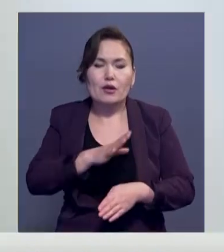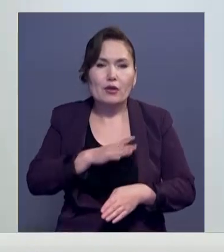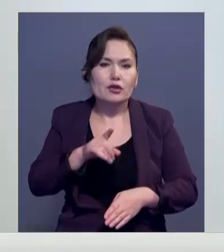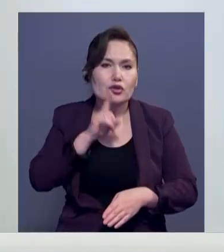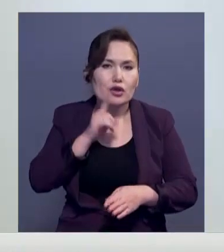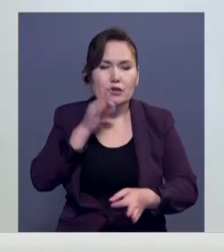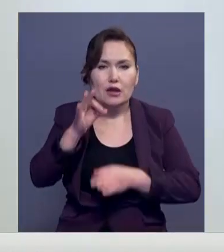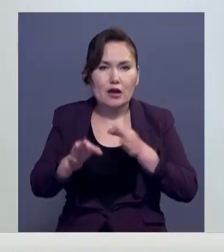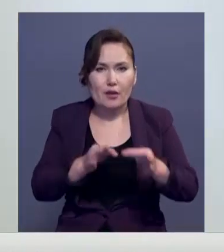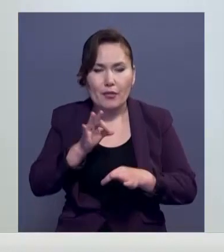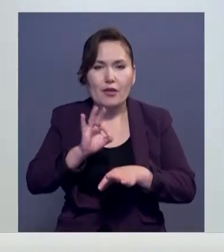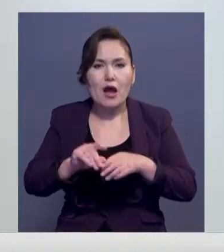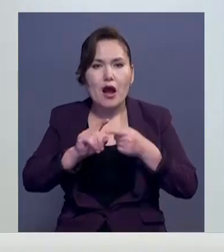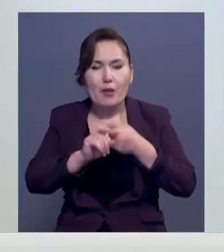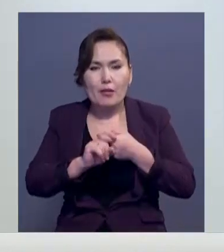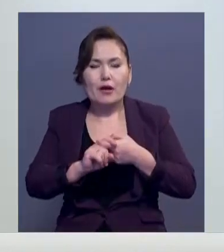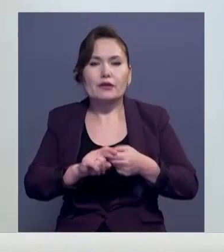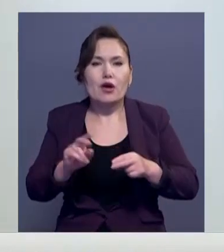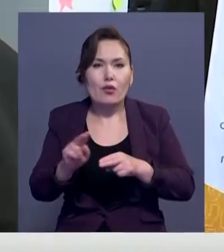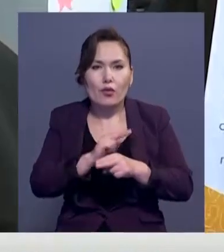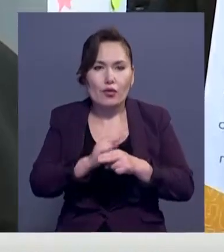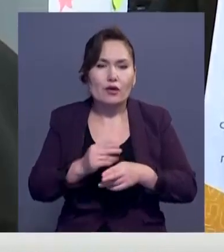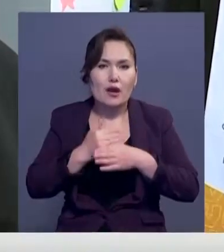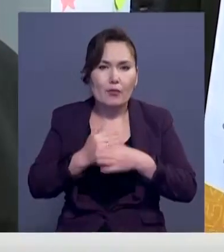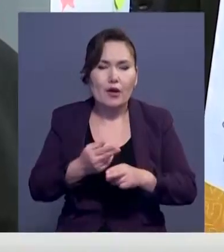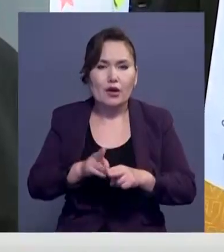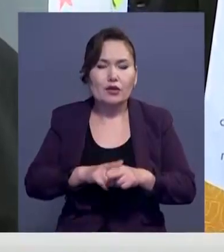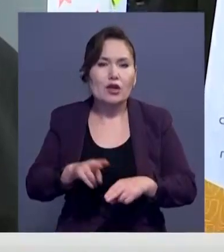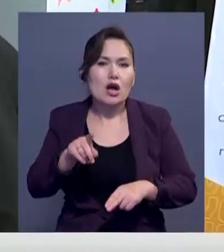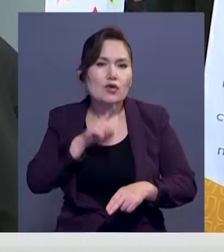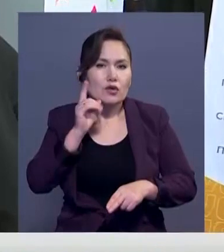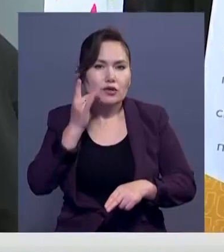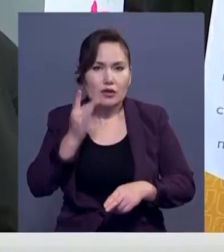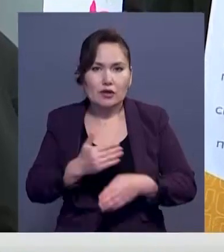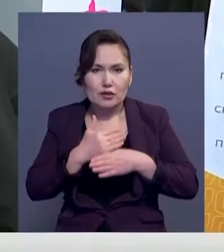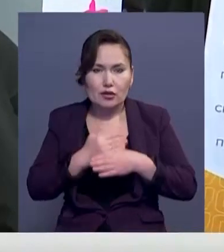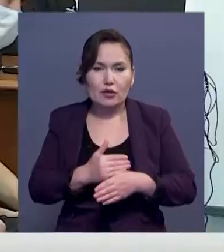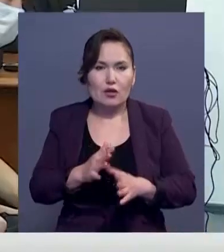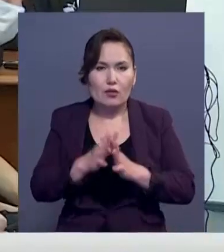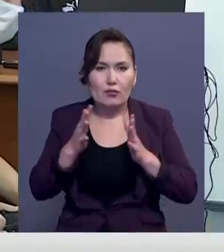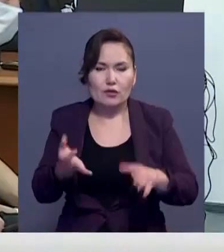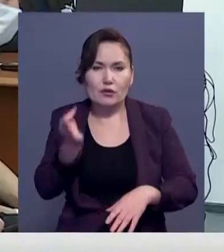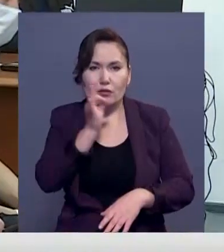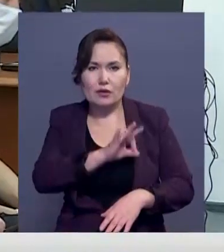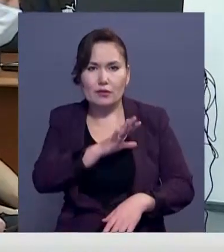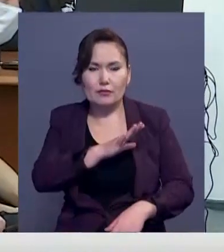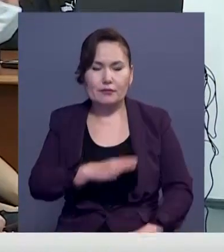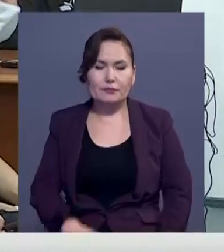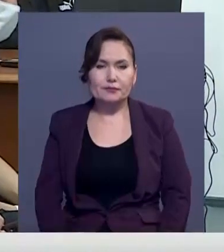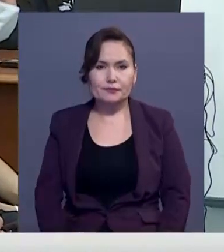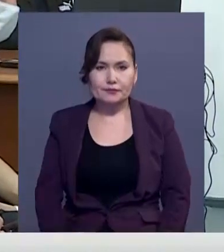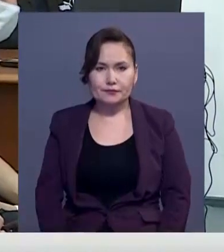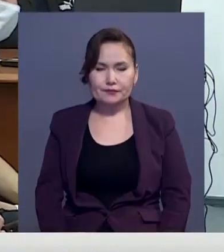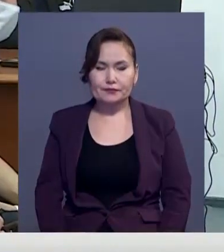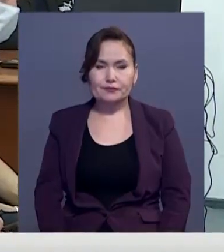күндістіні үндетпен күрескен дәргелерге асы ұтасып, өкпесі қысылғандарға ұттегі концентраттарын жеткізі болтырды. Мансылес ғожын Айнадим